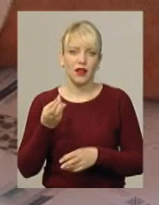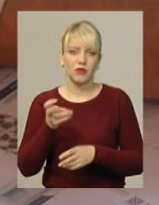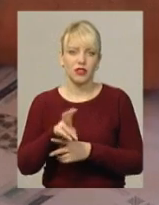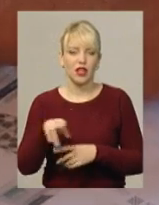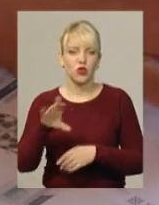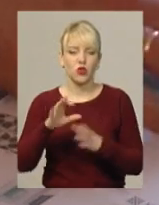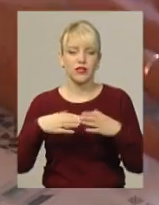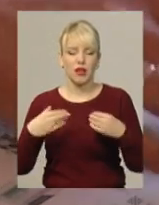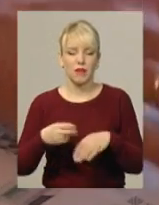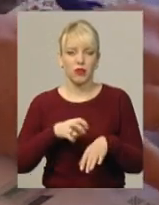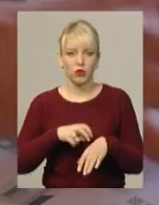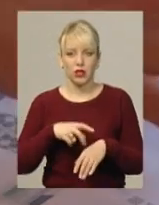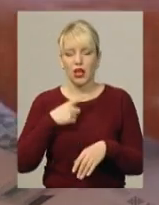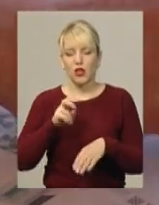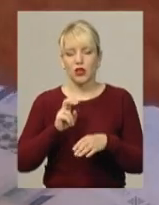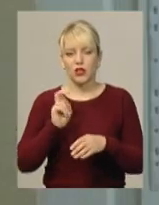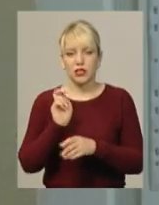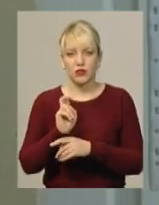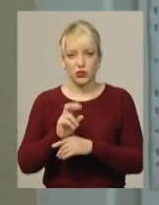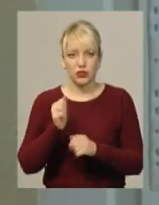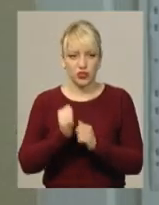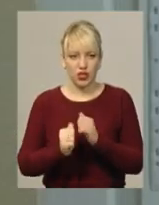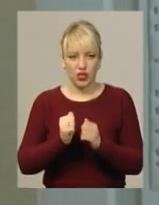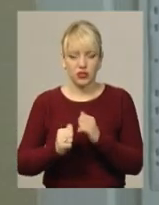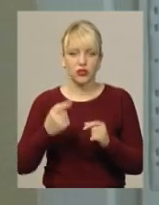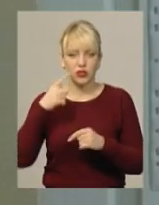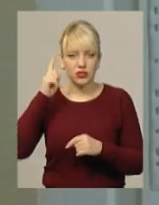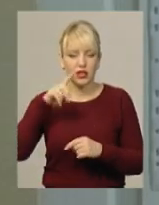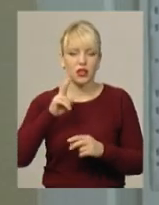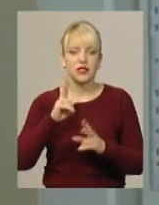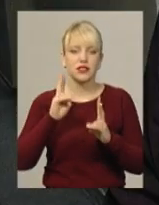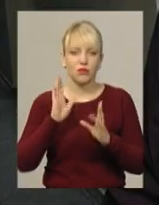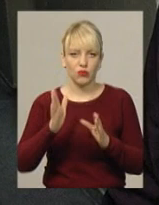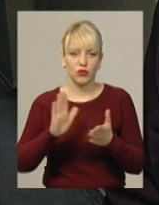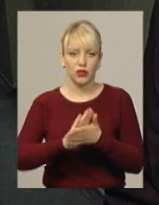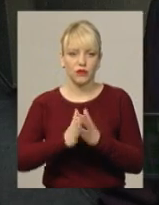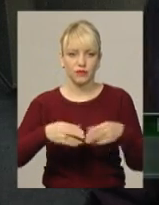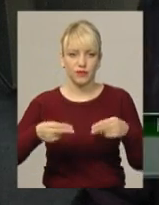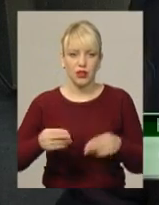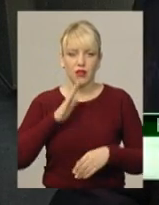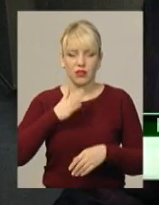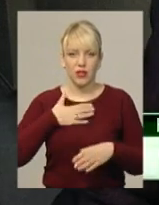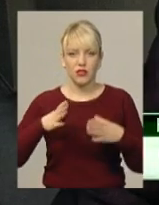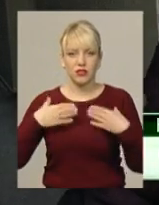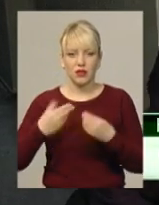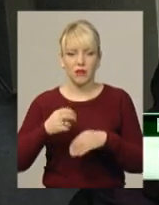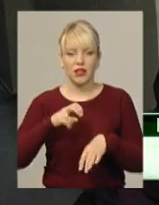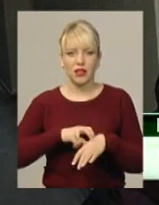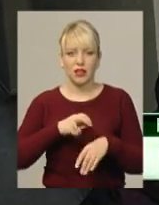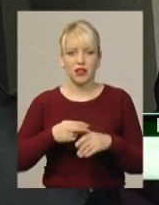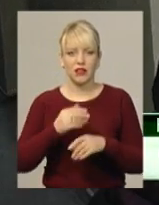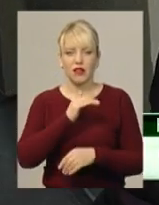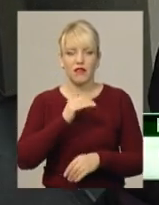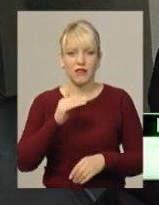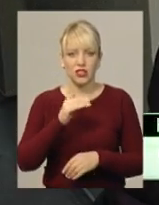лікаря. Жінка розповідає, до медиків доводиться звертатися часто, тому добре знає, з ким укладе договір. Наш сімейний лікар Фетчешин